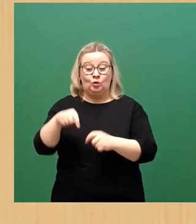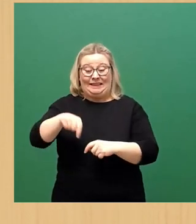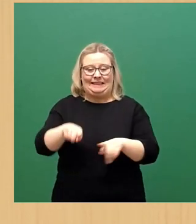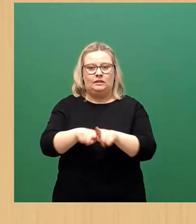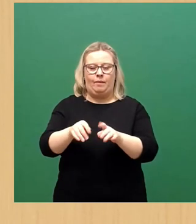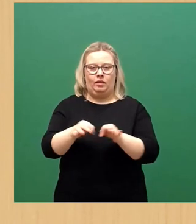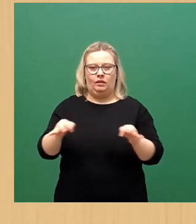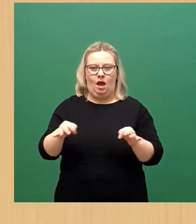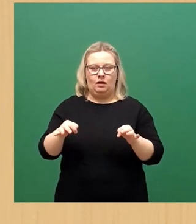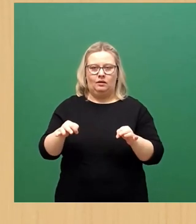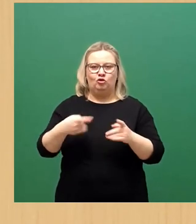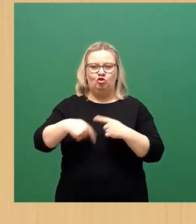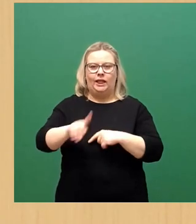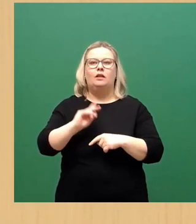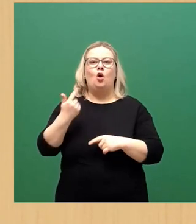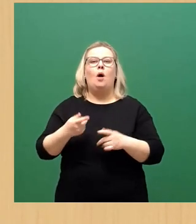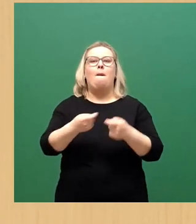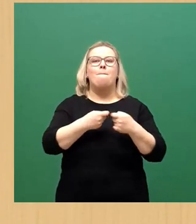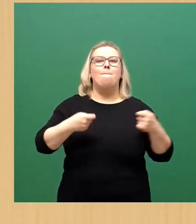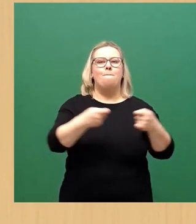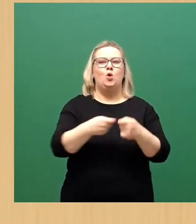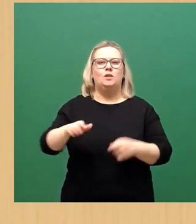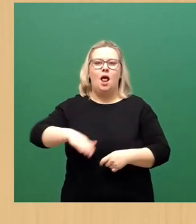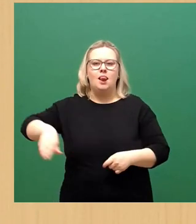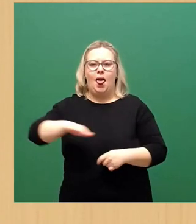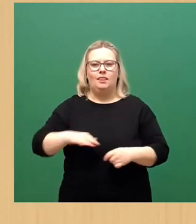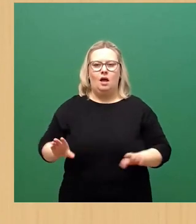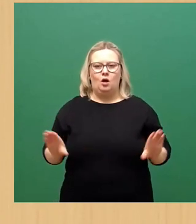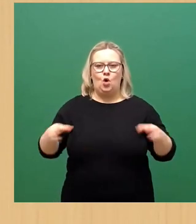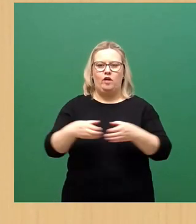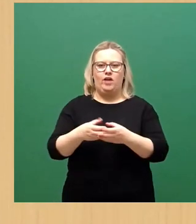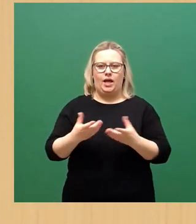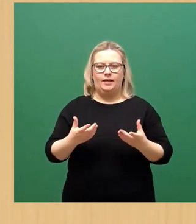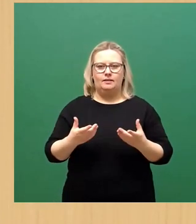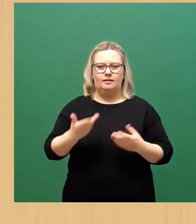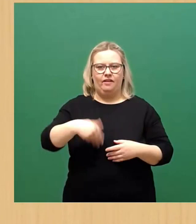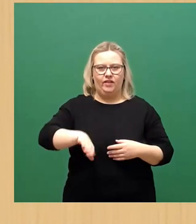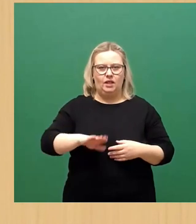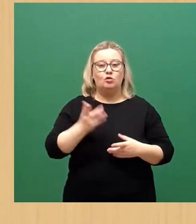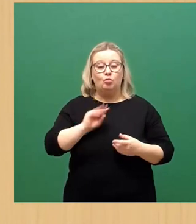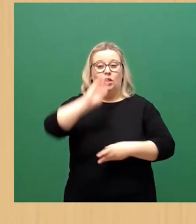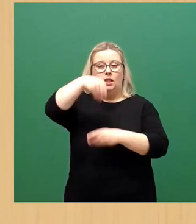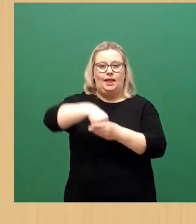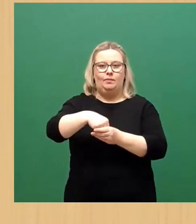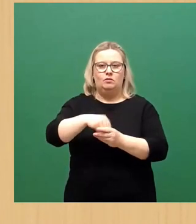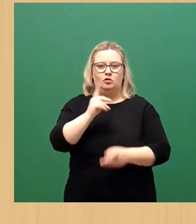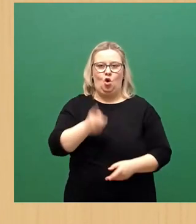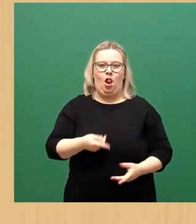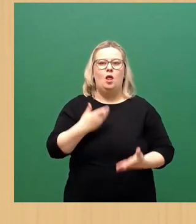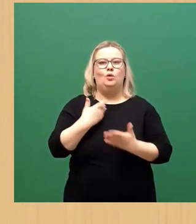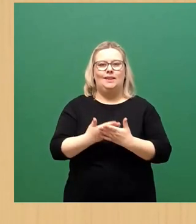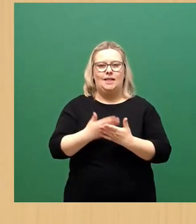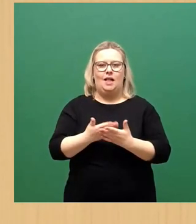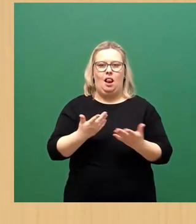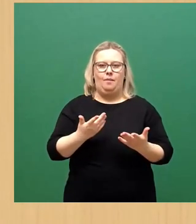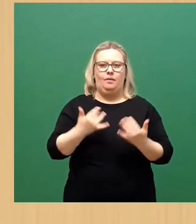ist, war noch die Bund-Länder-Konferenz. Das sollte natürlich sehr wohl in den Antrag mit einfließen. Deswegen ist er